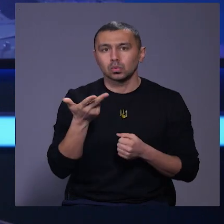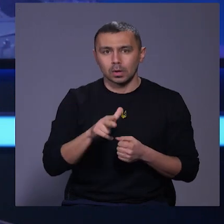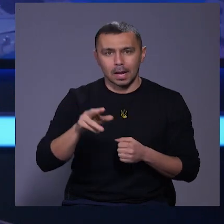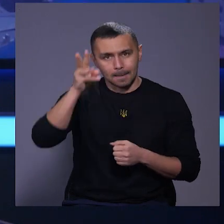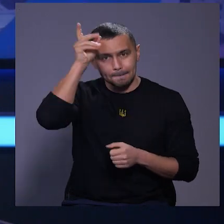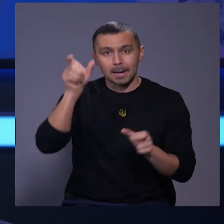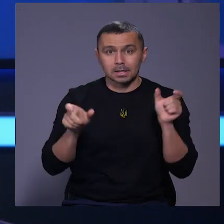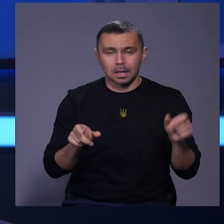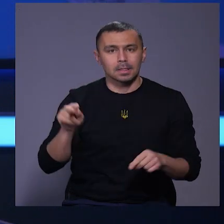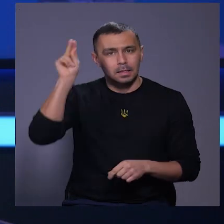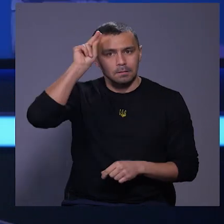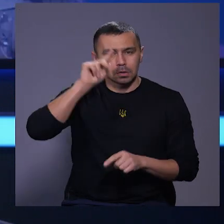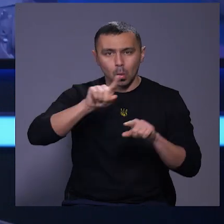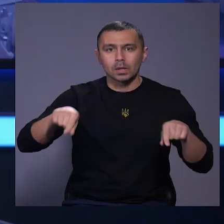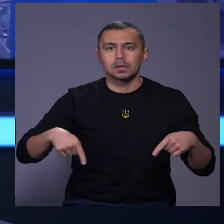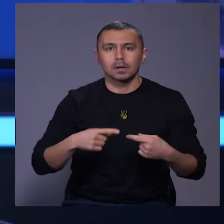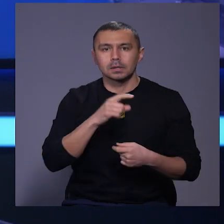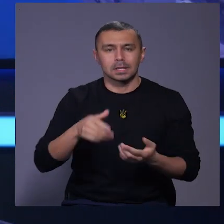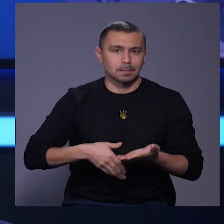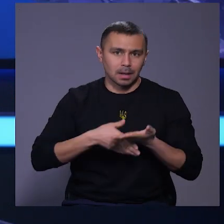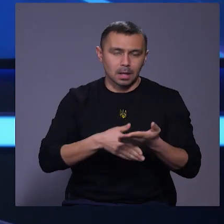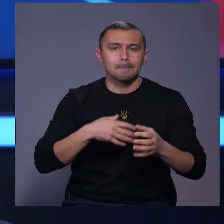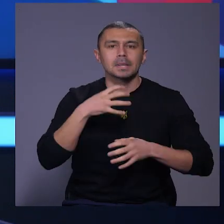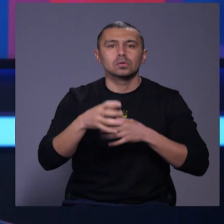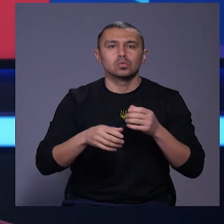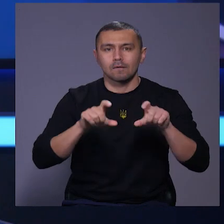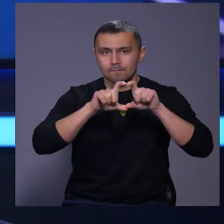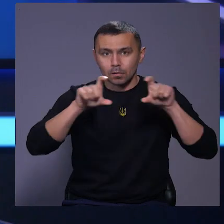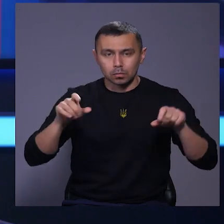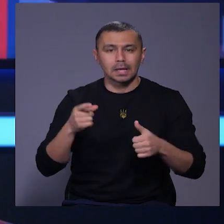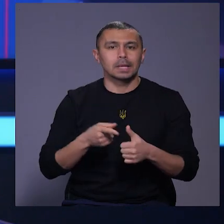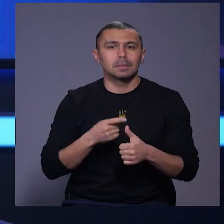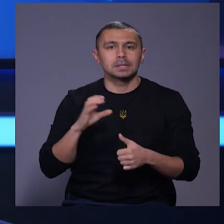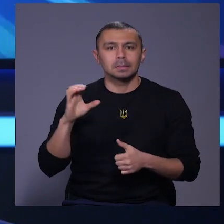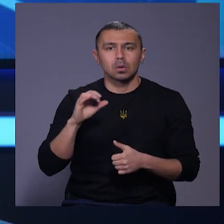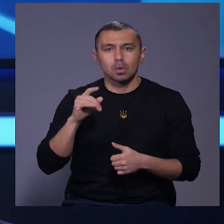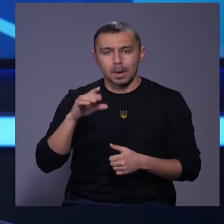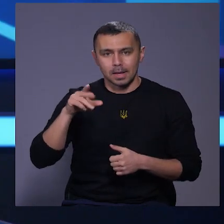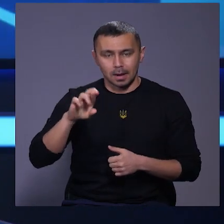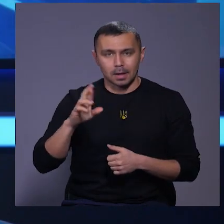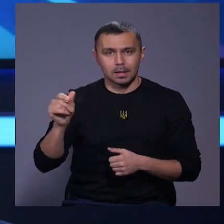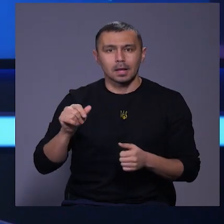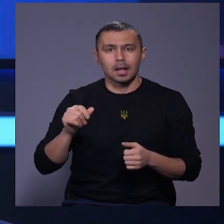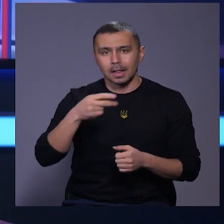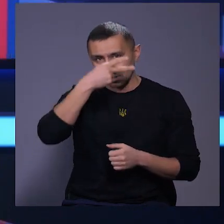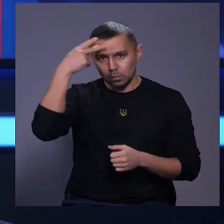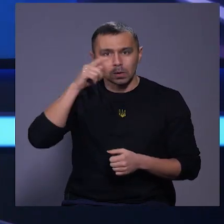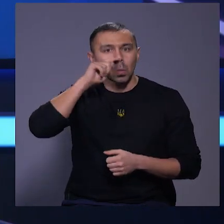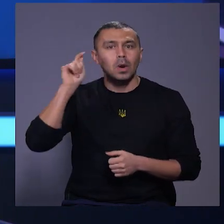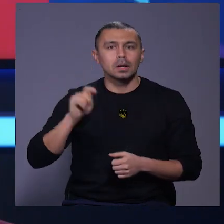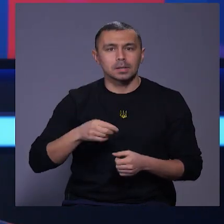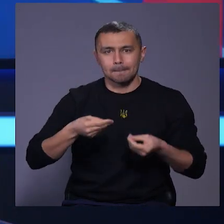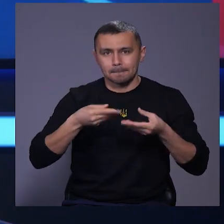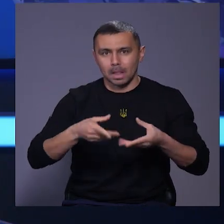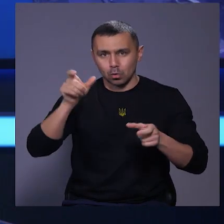хмельничан. Навчання організували за сприянням Міжнародного фонду імені Семена Обломея і литовських та українських